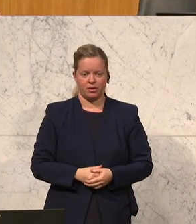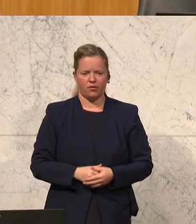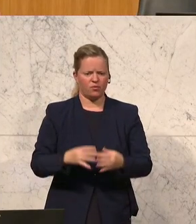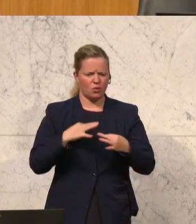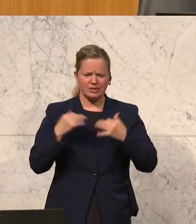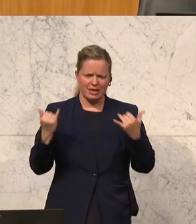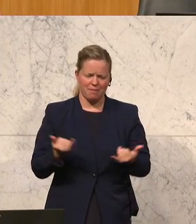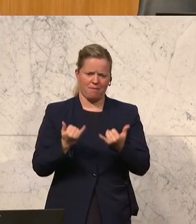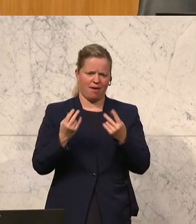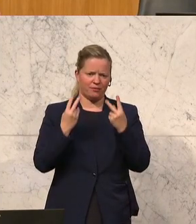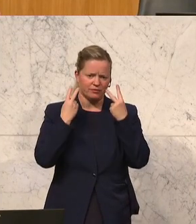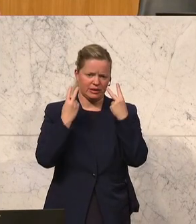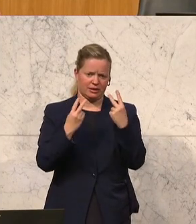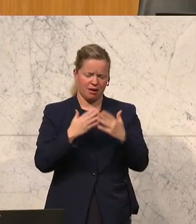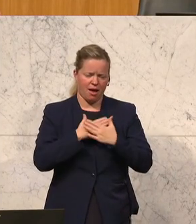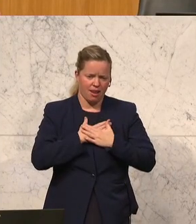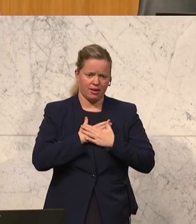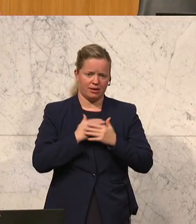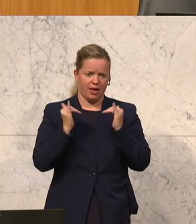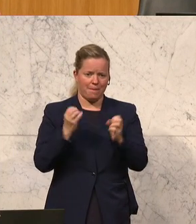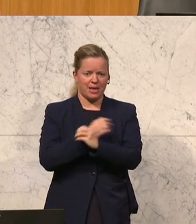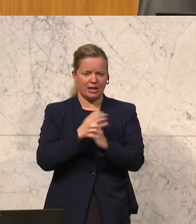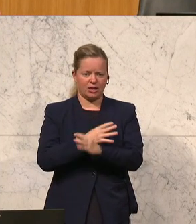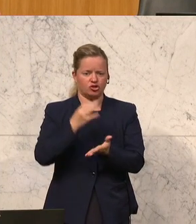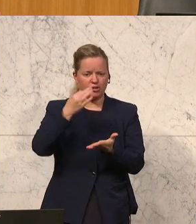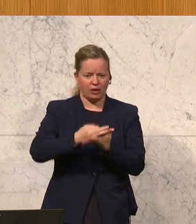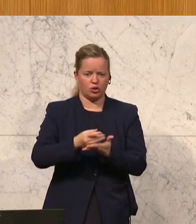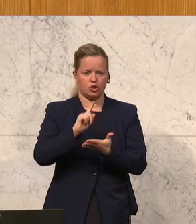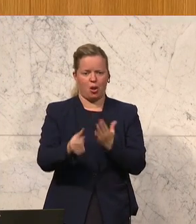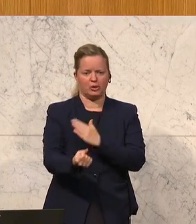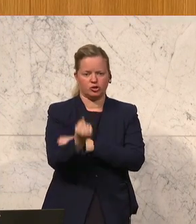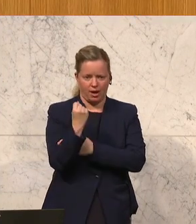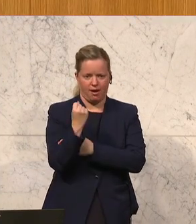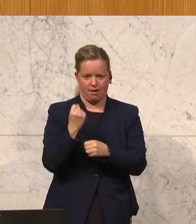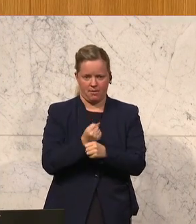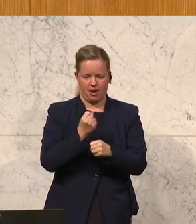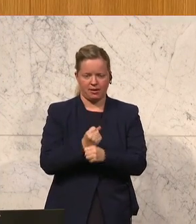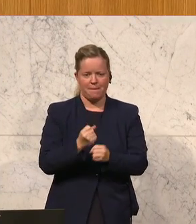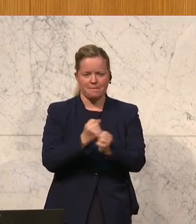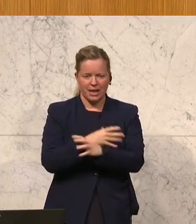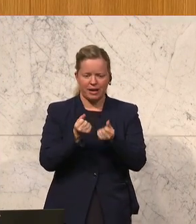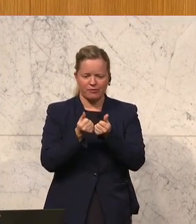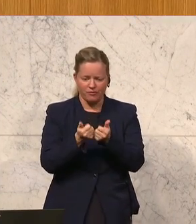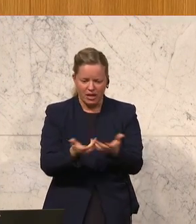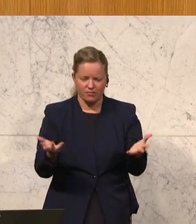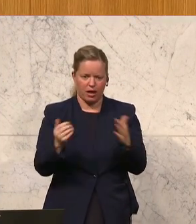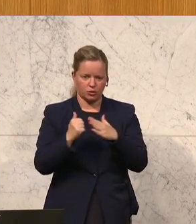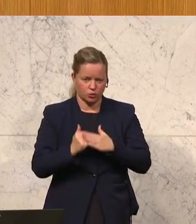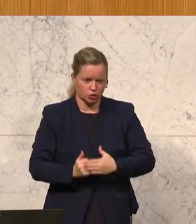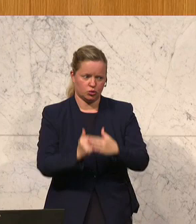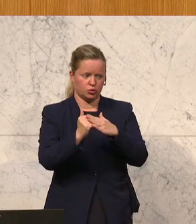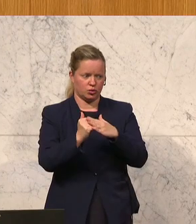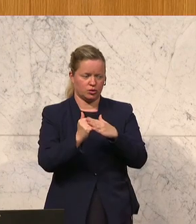Anliegen, den Medienstandort zu stärken, die Medienvielfalt zu unterstützen, die